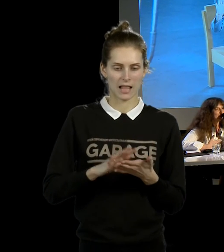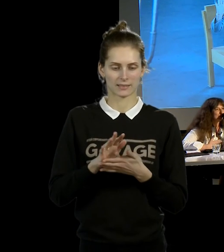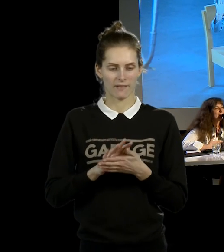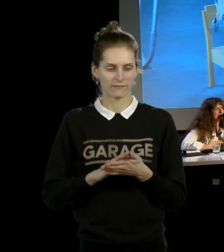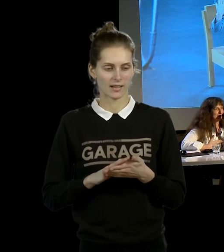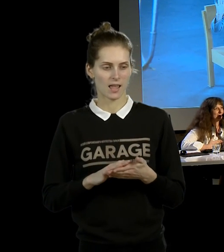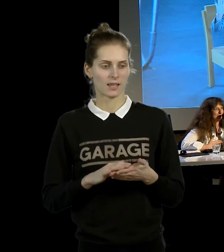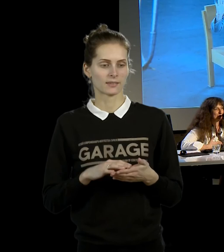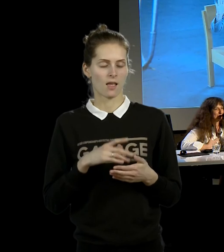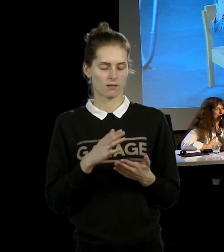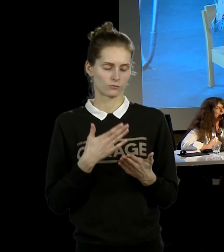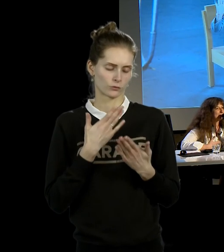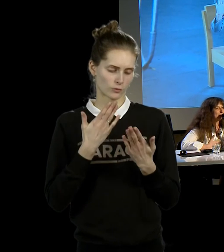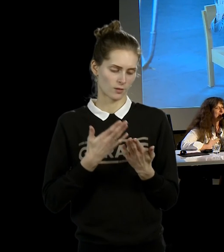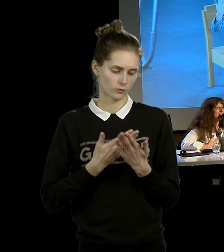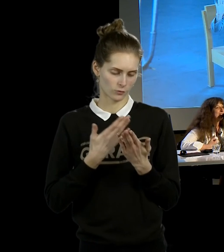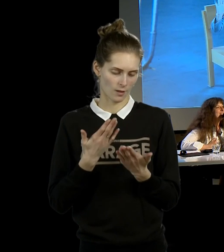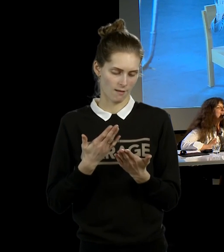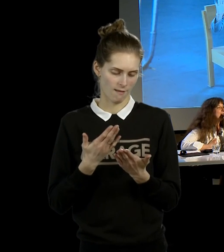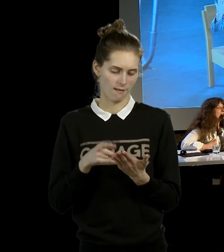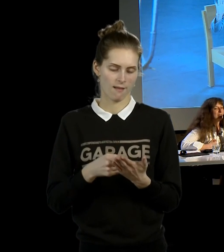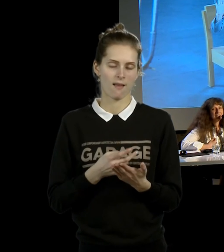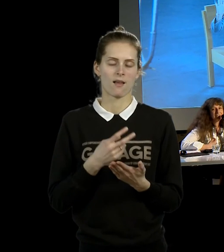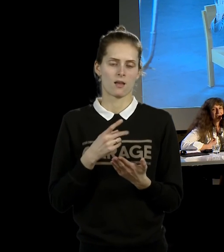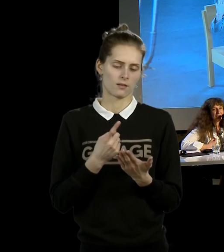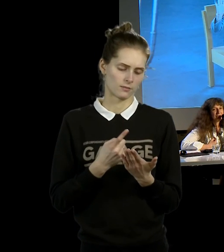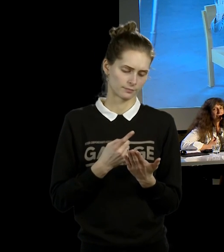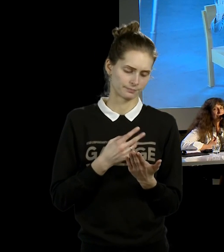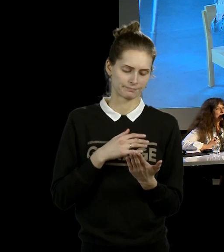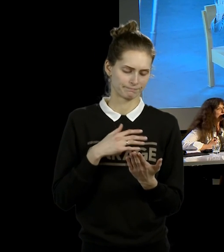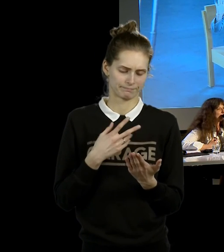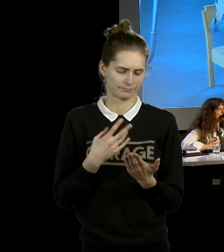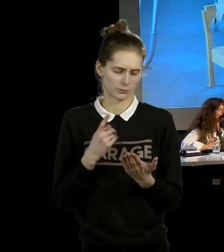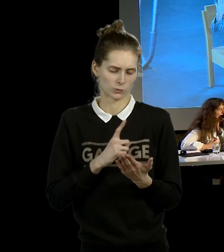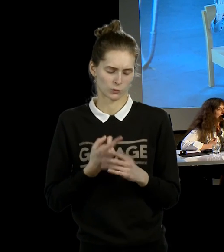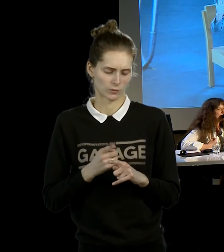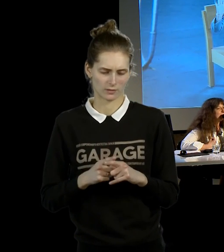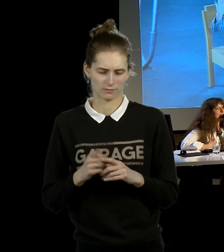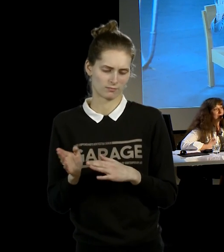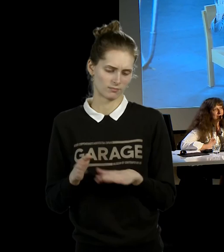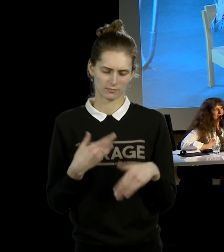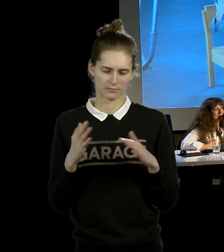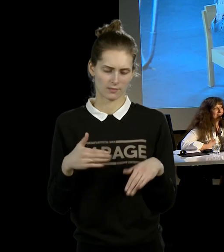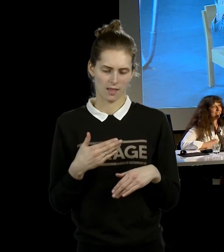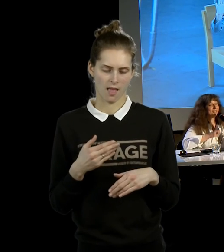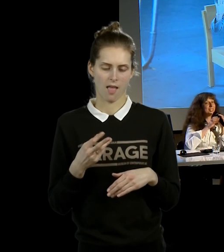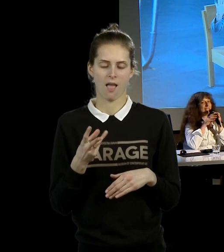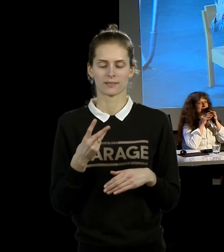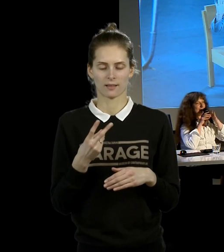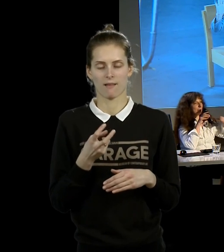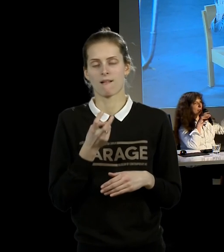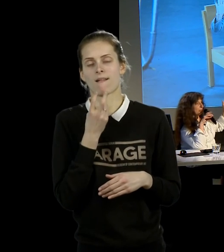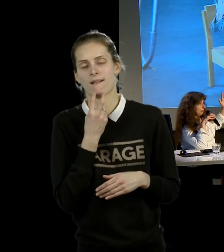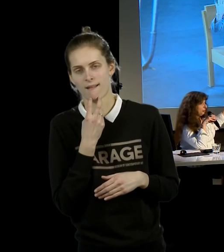-таки засмеялась. То есть он ее все-таки развеселил. А на третий раз его все-таки вывели охранники.